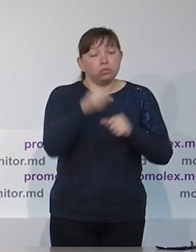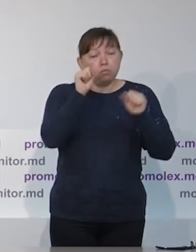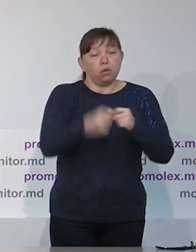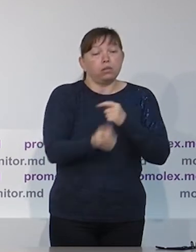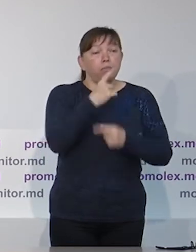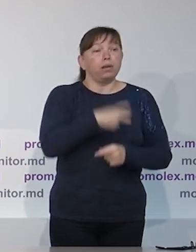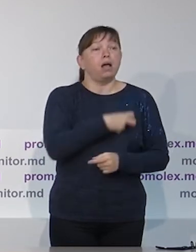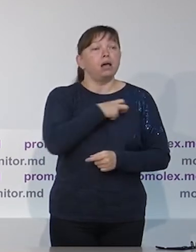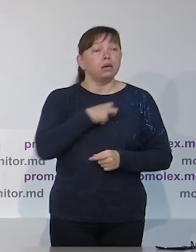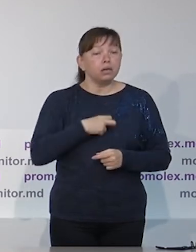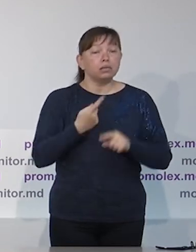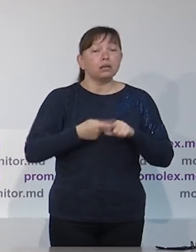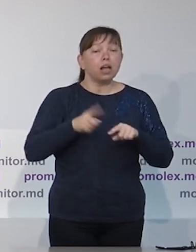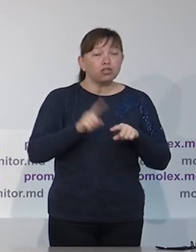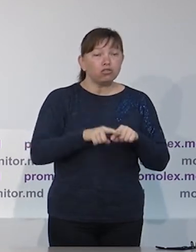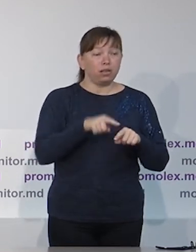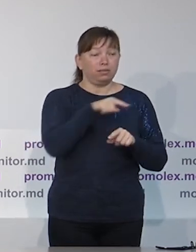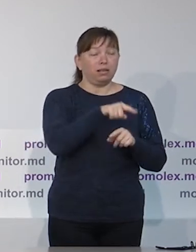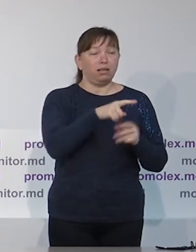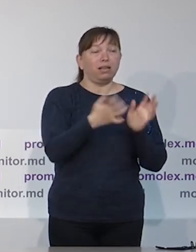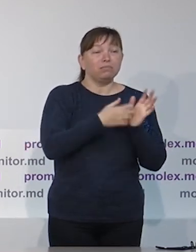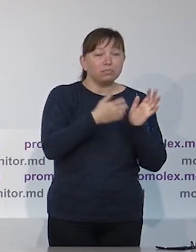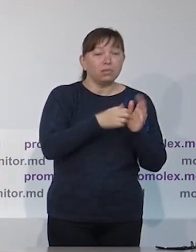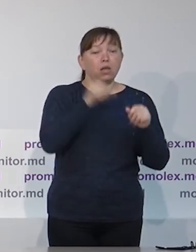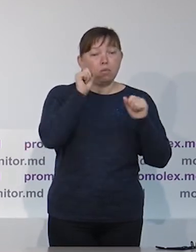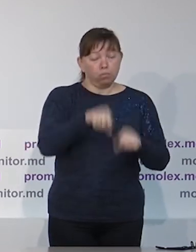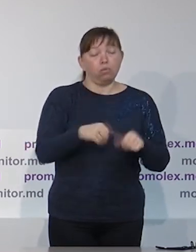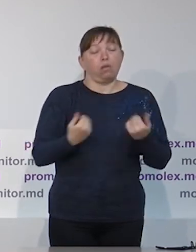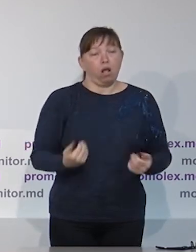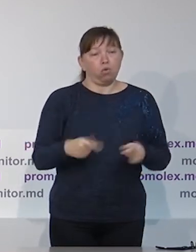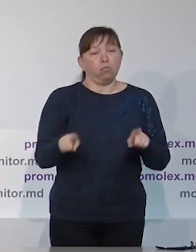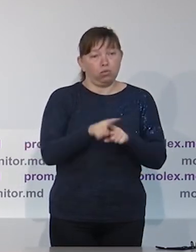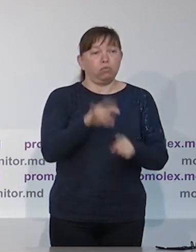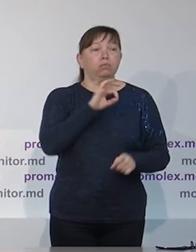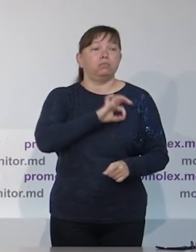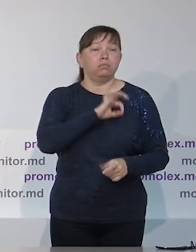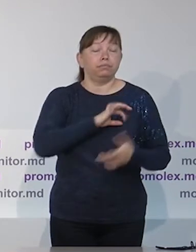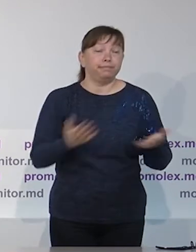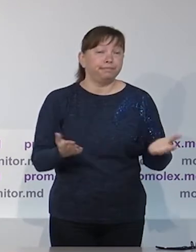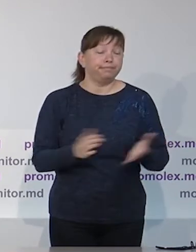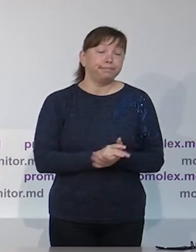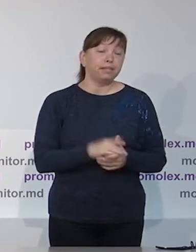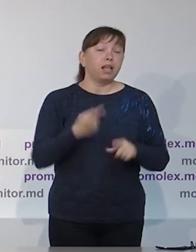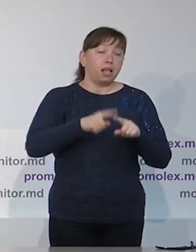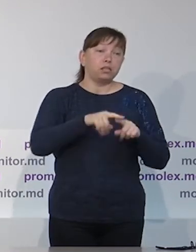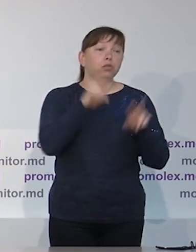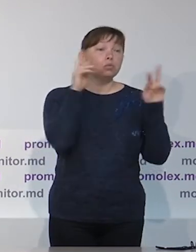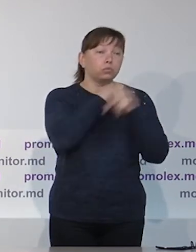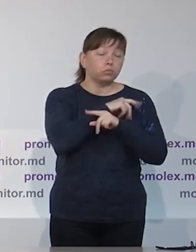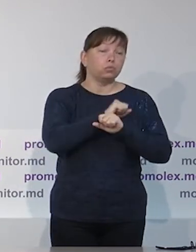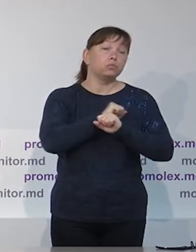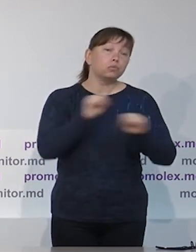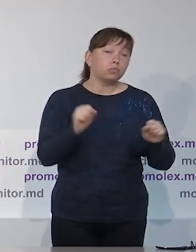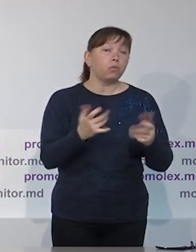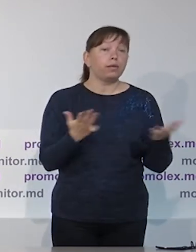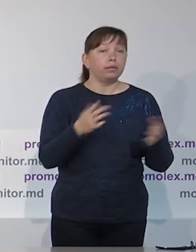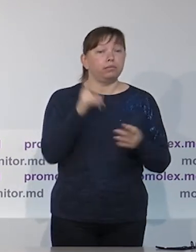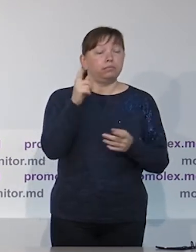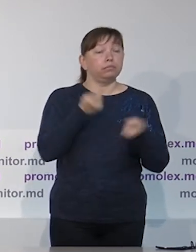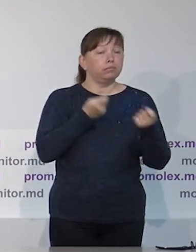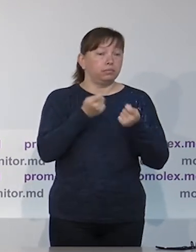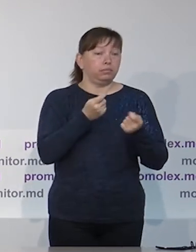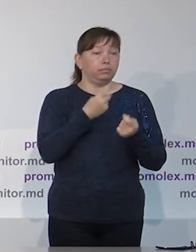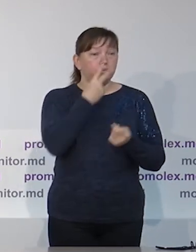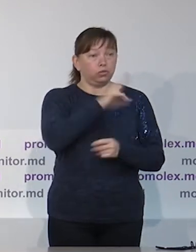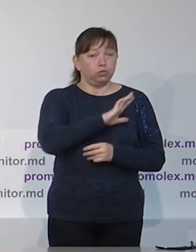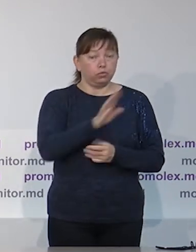отмечаем, наблюдаем, что этот феномен повторяется, эти феномены повторяются от компании, компании, есть риск, и на этот раз